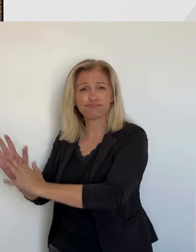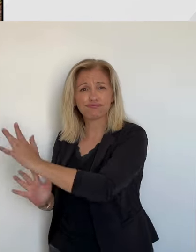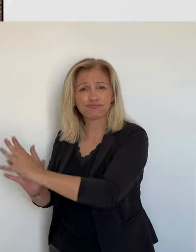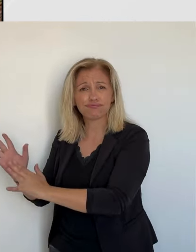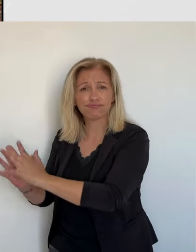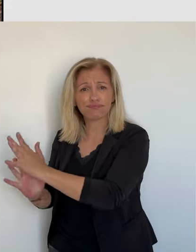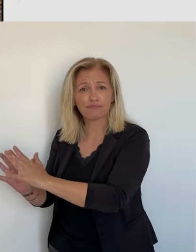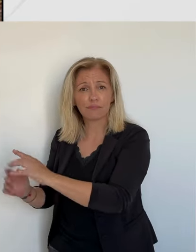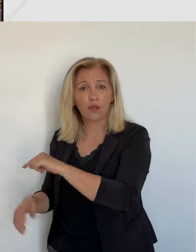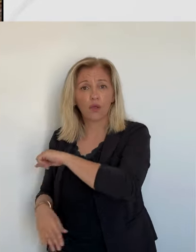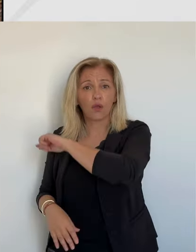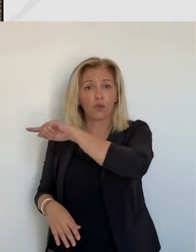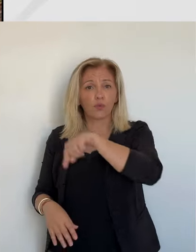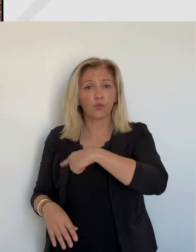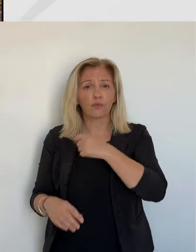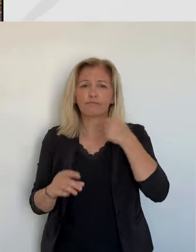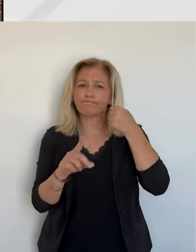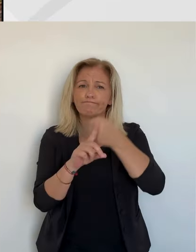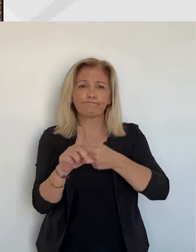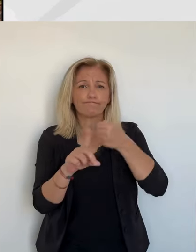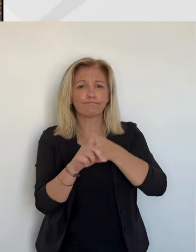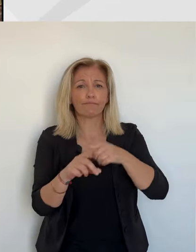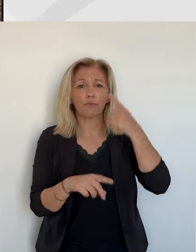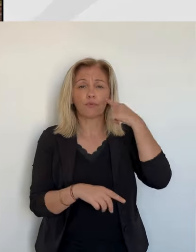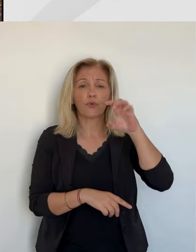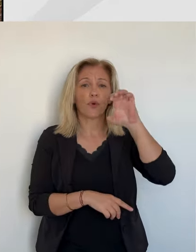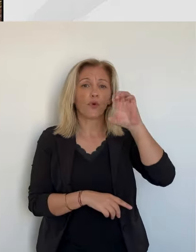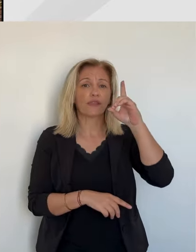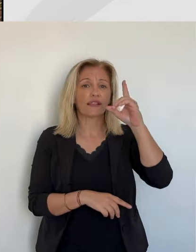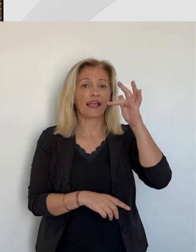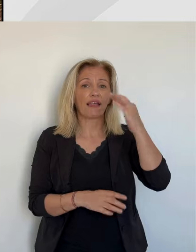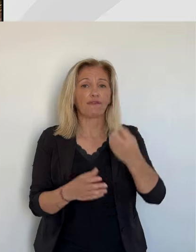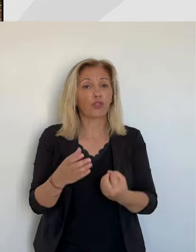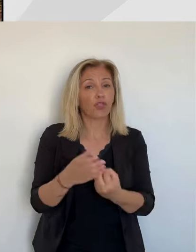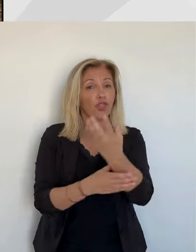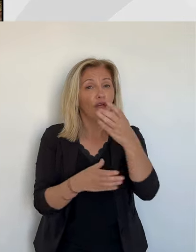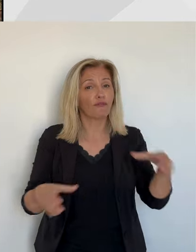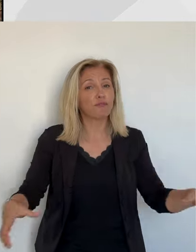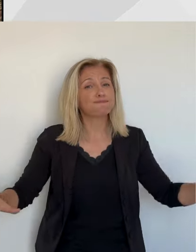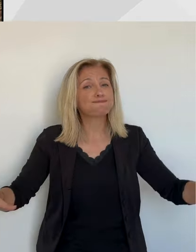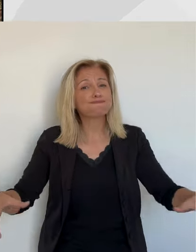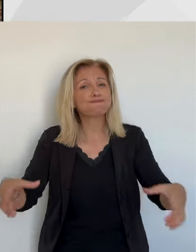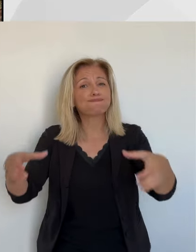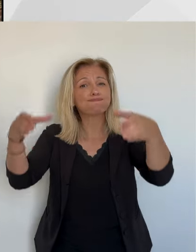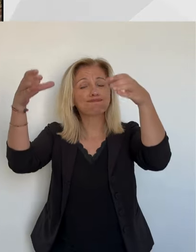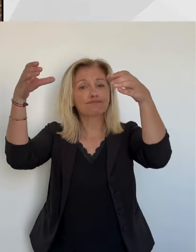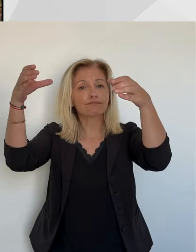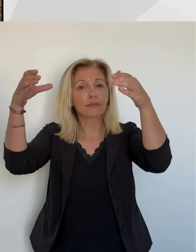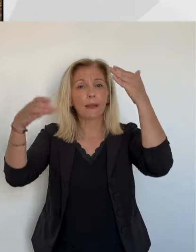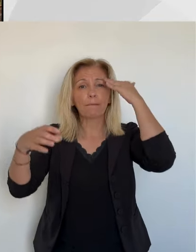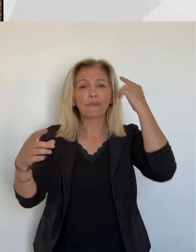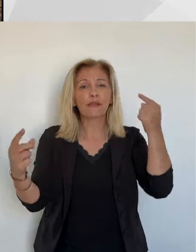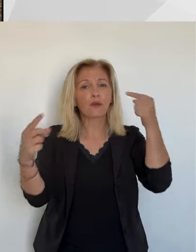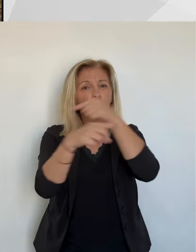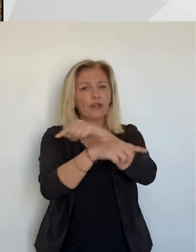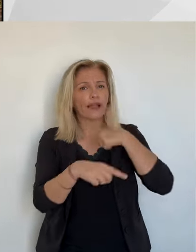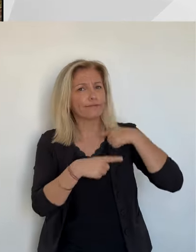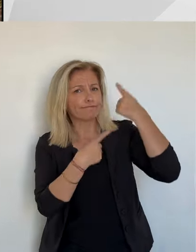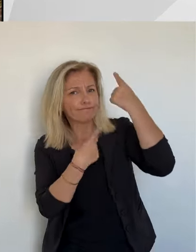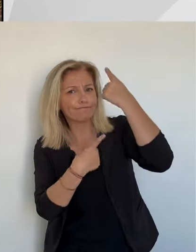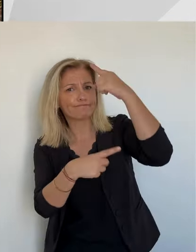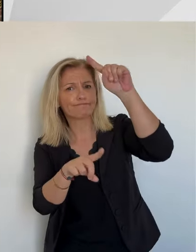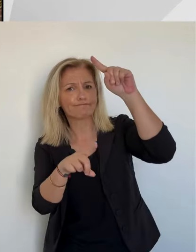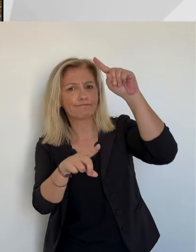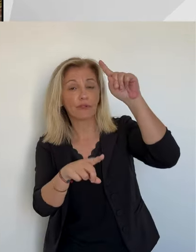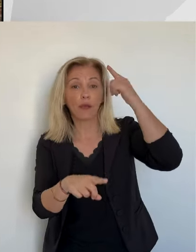l'intégralité d'Aquador et de tous ses habitants qui allaient brûler. Donc, dans le malheur, on est les seuls touchés. Mais par contre, on se